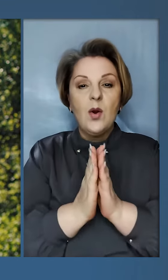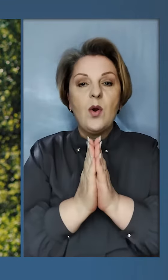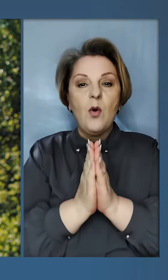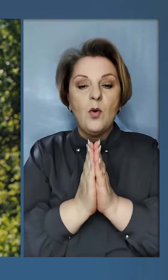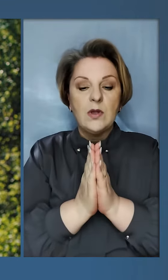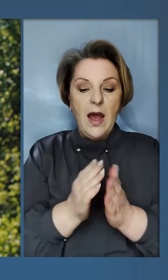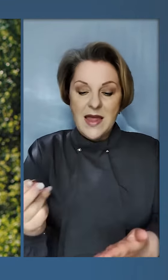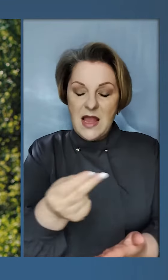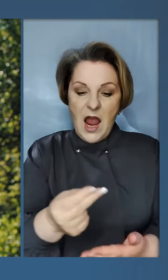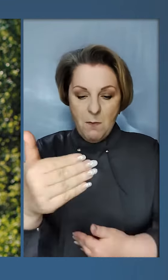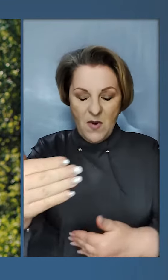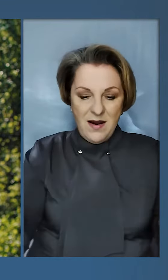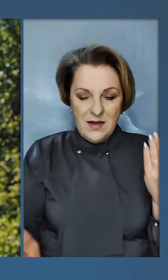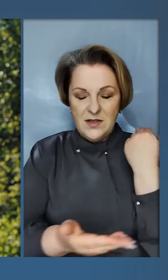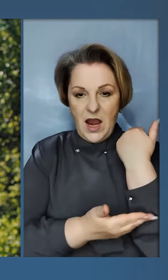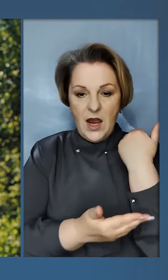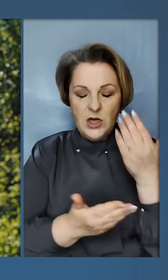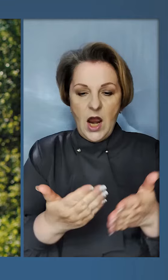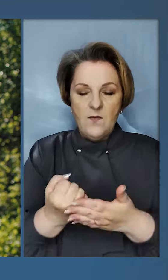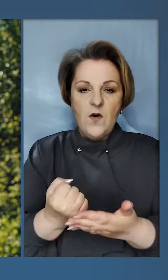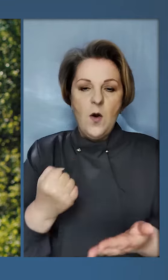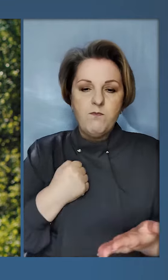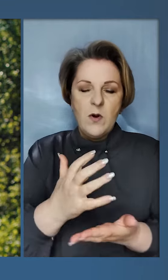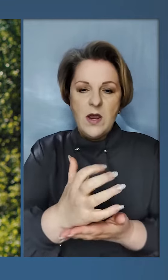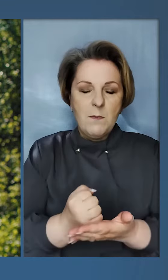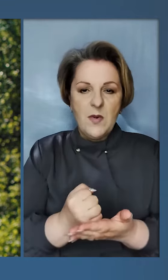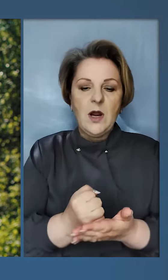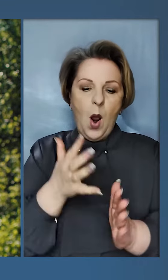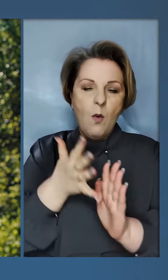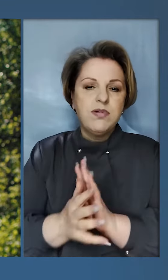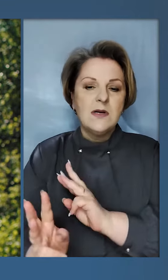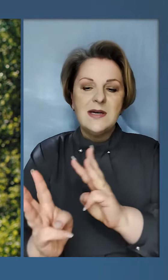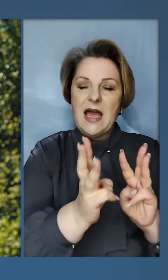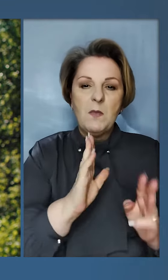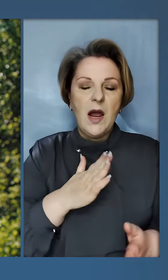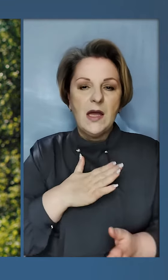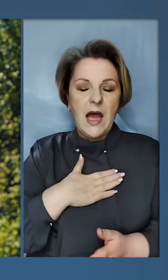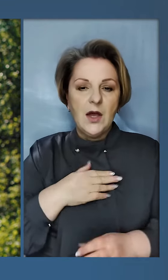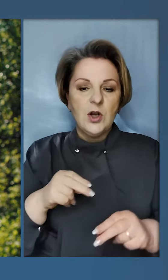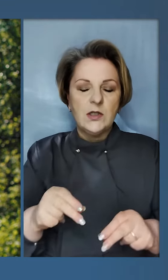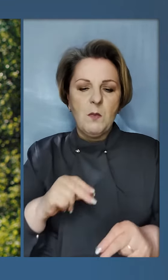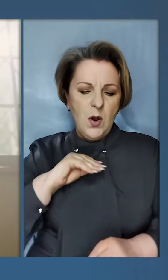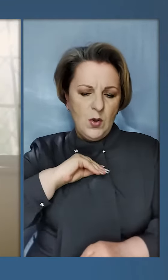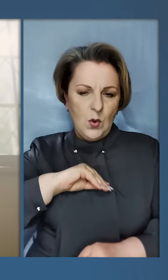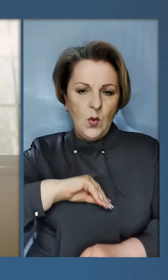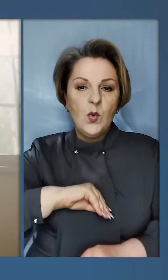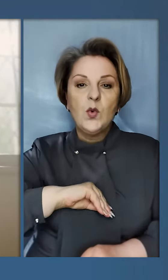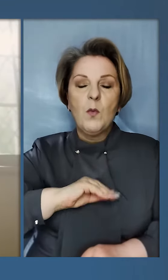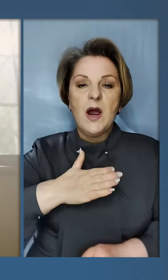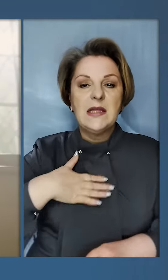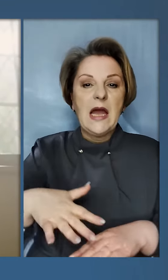ящиках від боєприпасів, розсочені димом нашої землі і духом нашого народу.